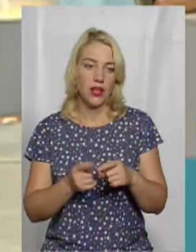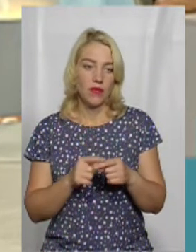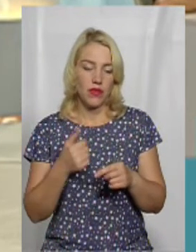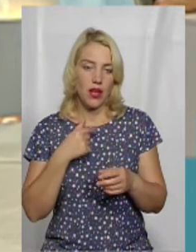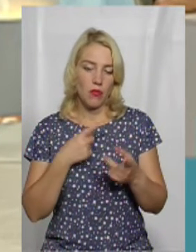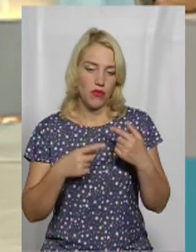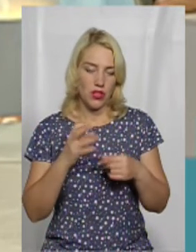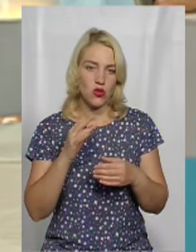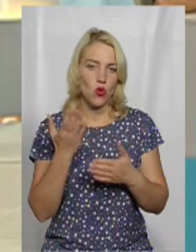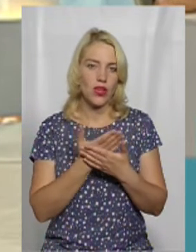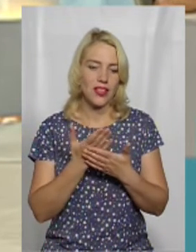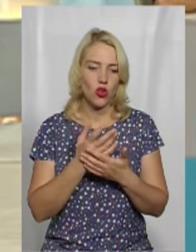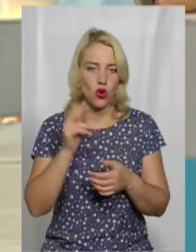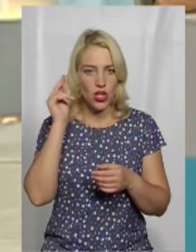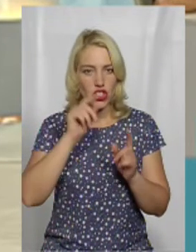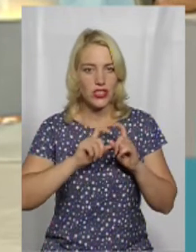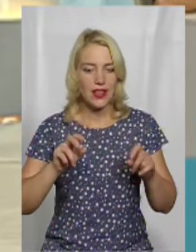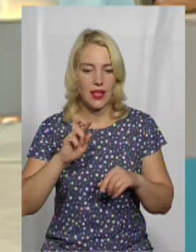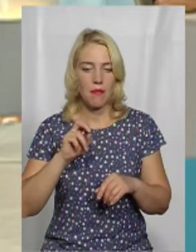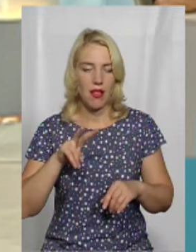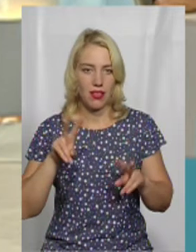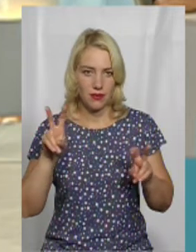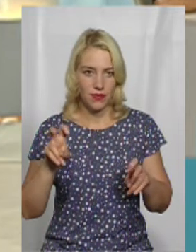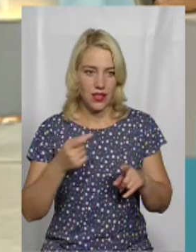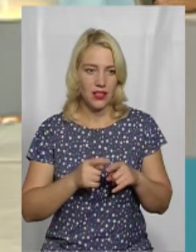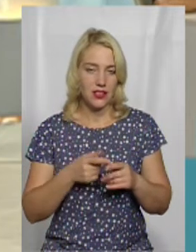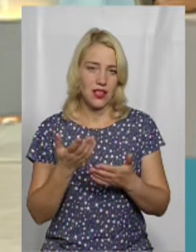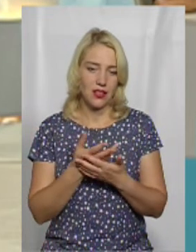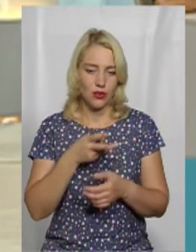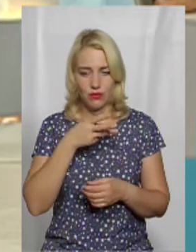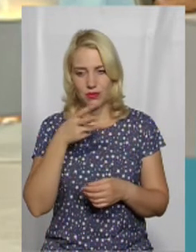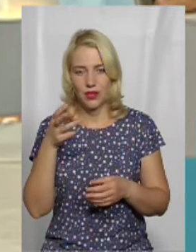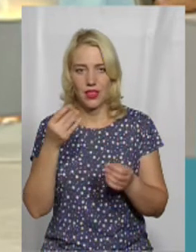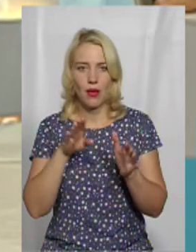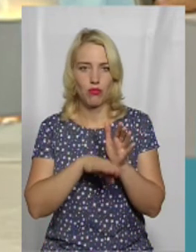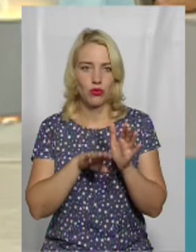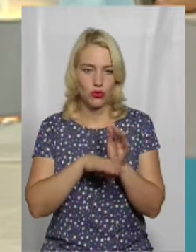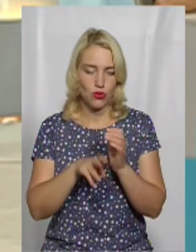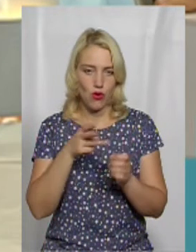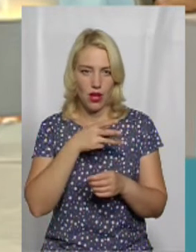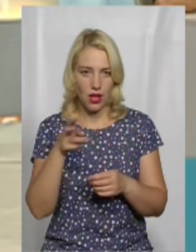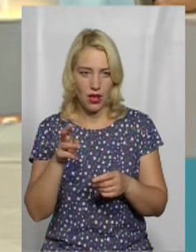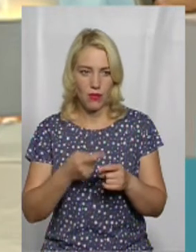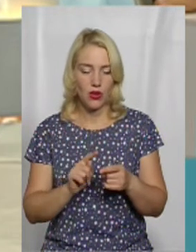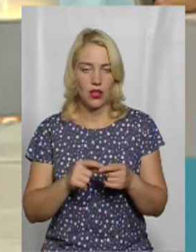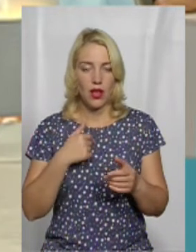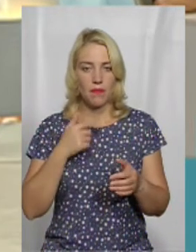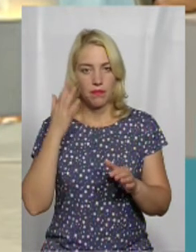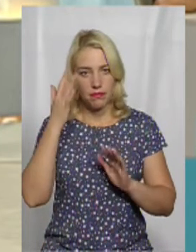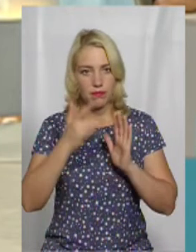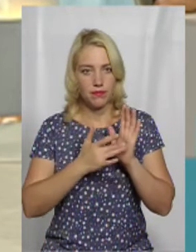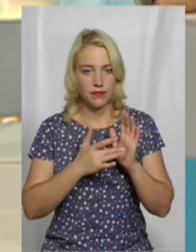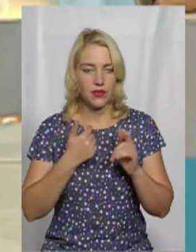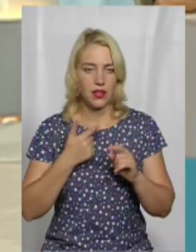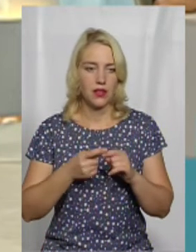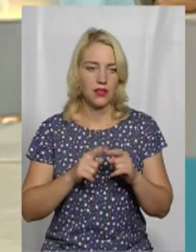шкільний бал». Картина, яка знімалась на досить просту камеру, з досить простим всім, я просто поставив перед собою той вигляд,